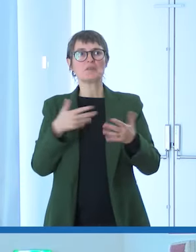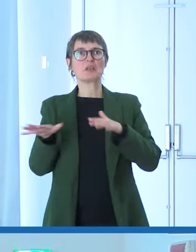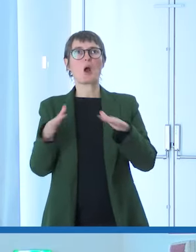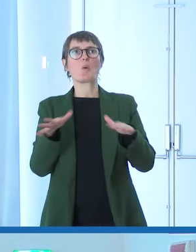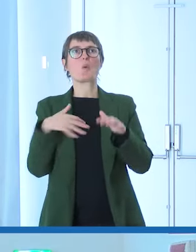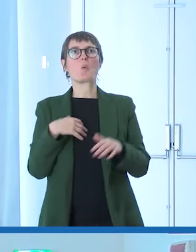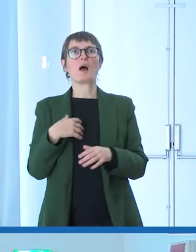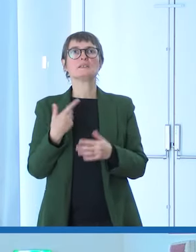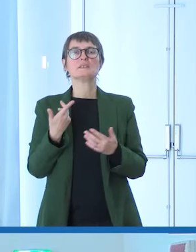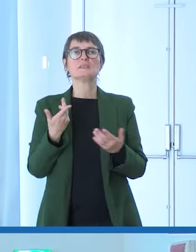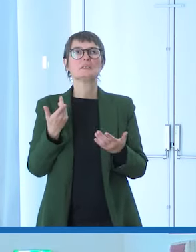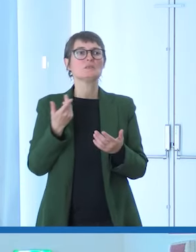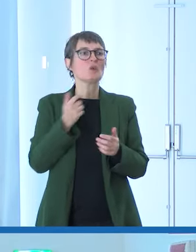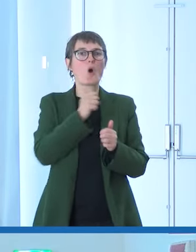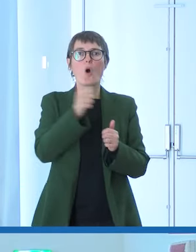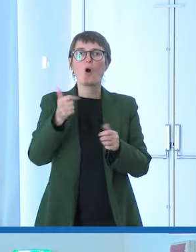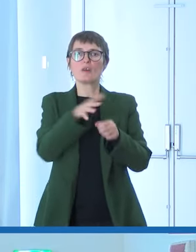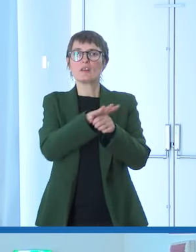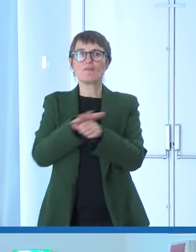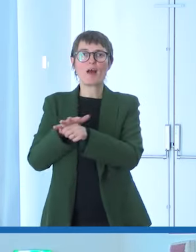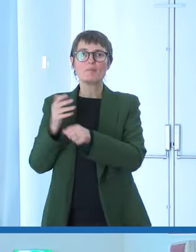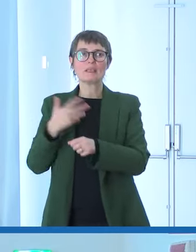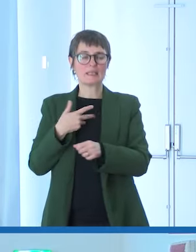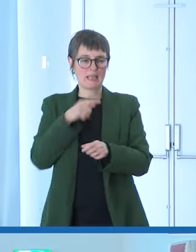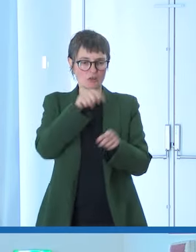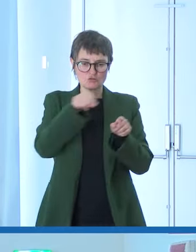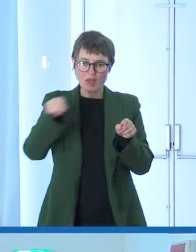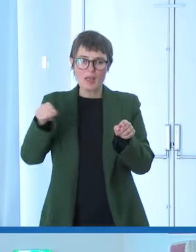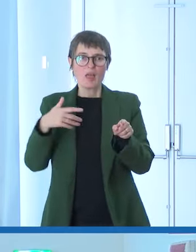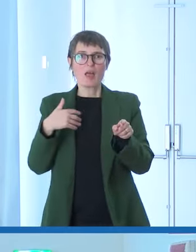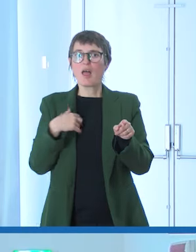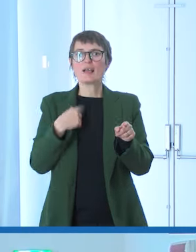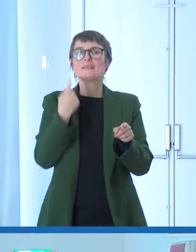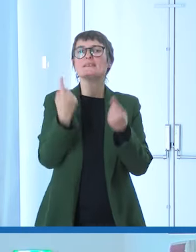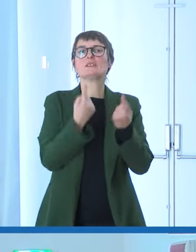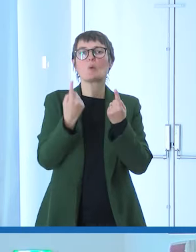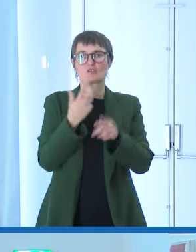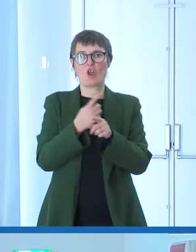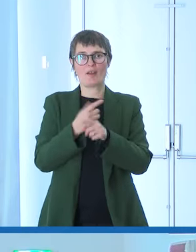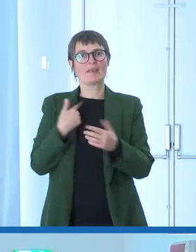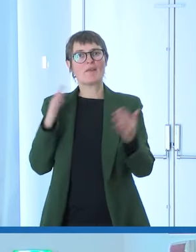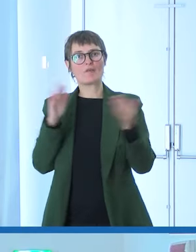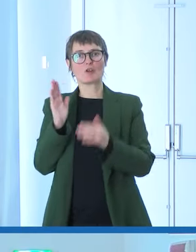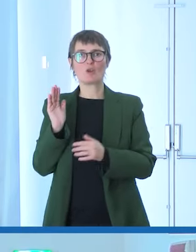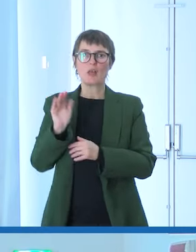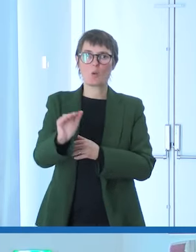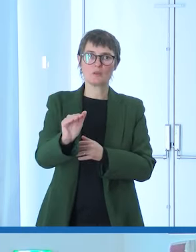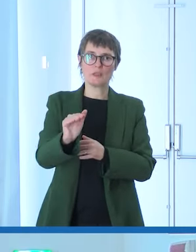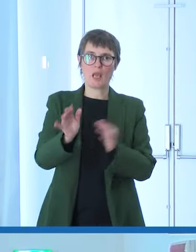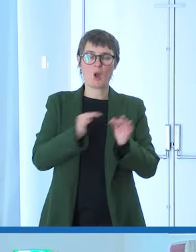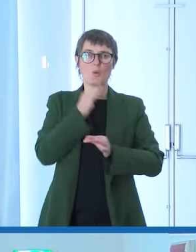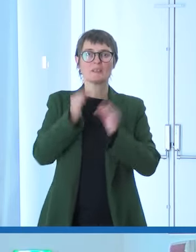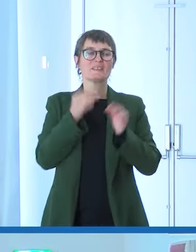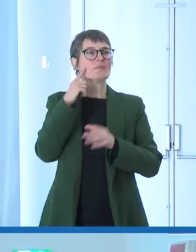che c'è questo tipo di questioni da affrontare, da risolvere, da vivere quotidianamente. Quindi non è un impegno